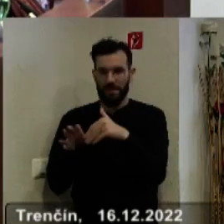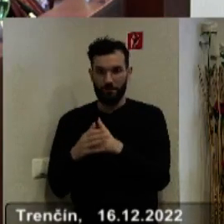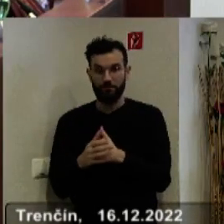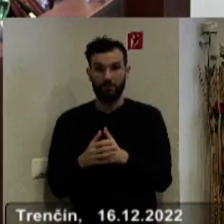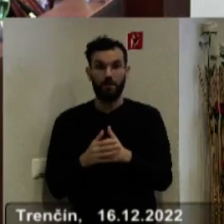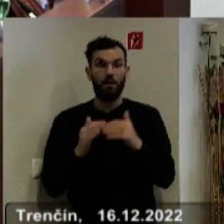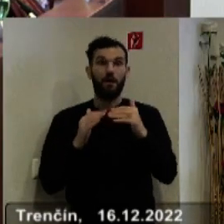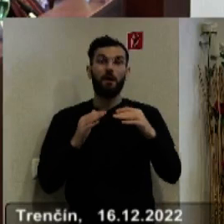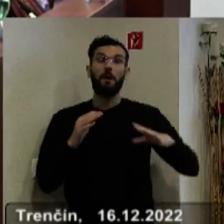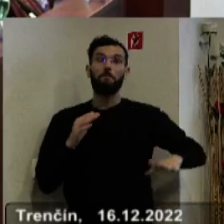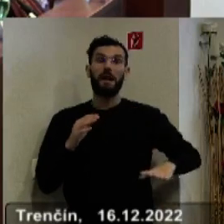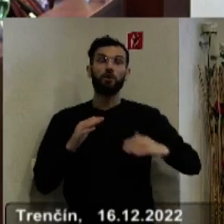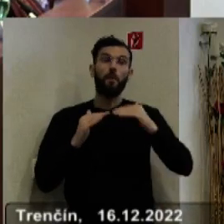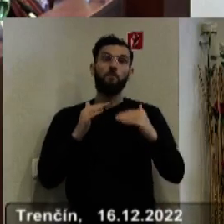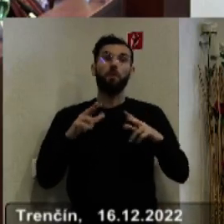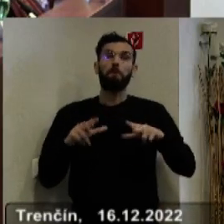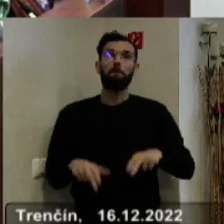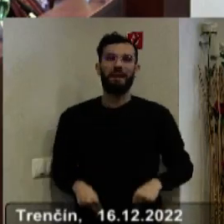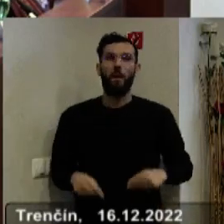Pani podpresednečka Porúbcova, nech sa páči.